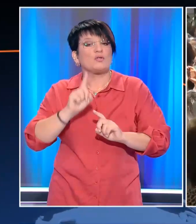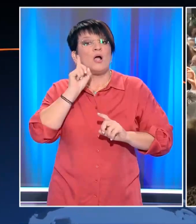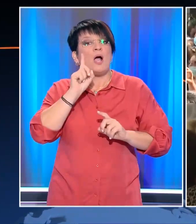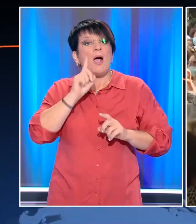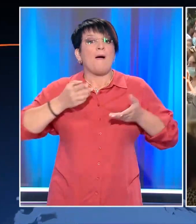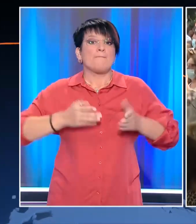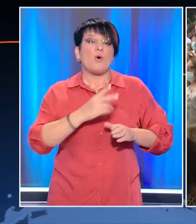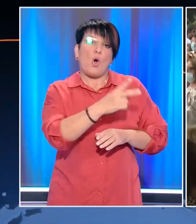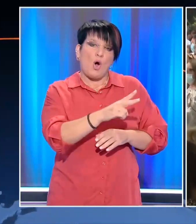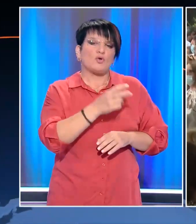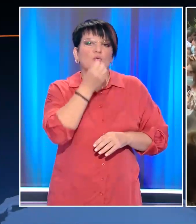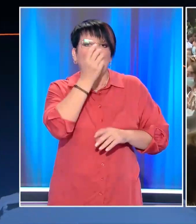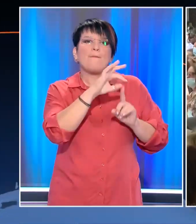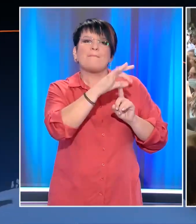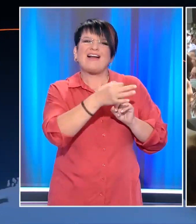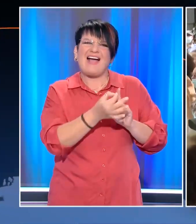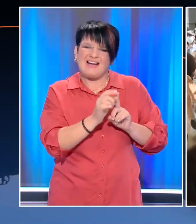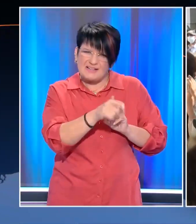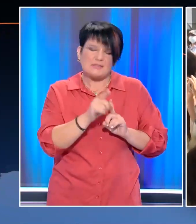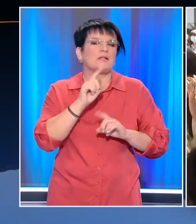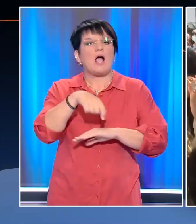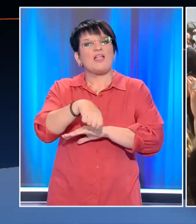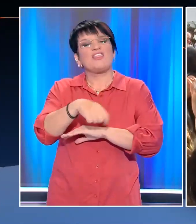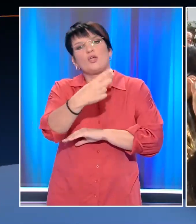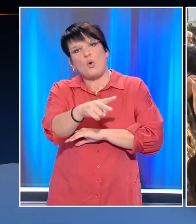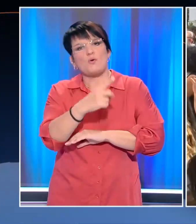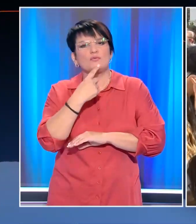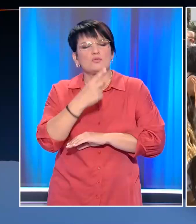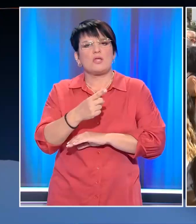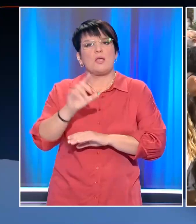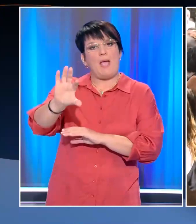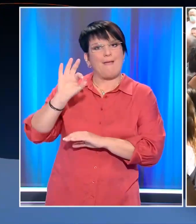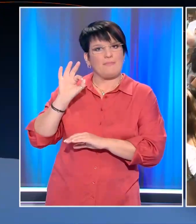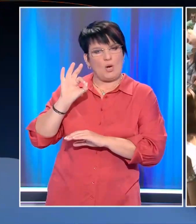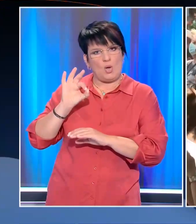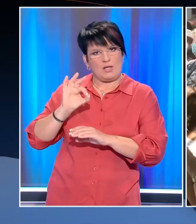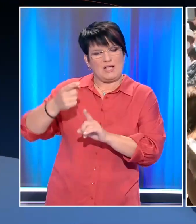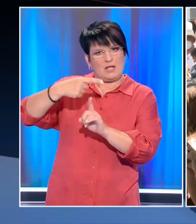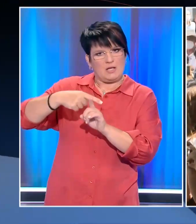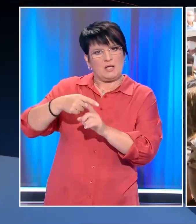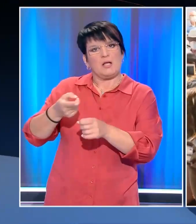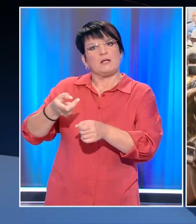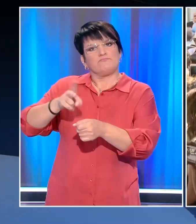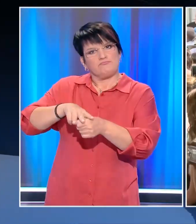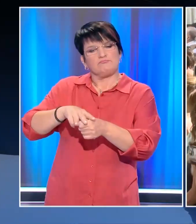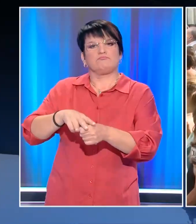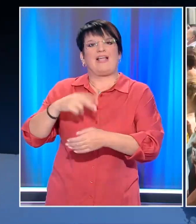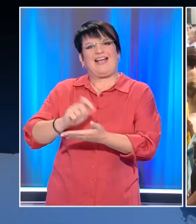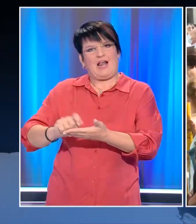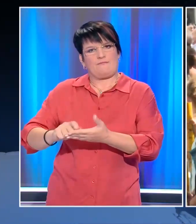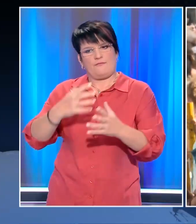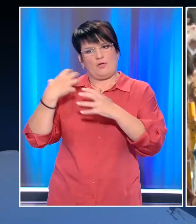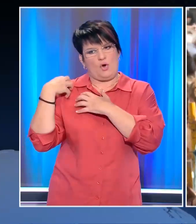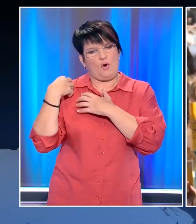προέβαλε το αίτημα δια του πλειοεξησίου δικηγόρου της, ότι το γραφείο που έχει ήδη επιληφθεί της υπόθεσης θα πρέπει να συνεχίσει τη διαδικασία.